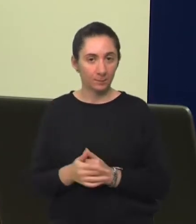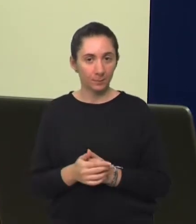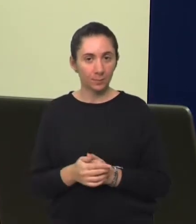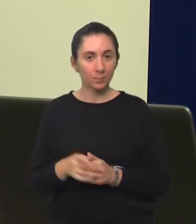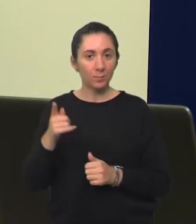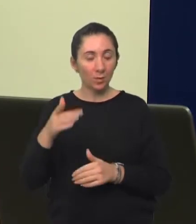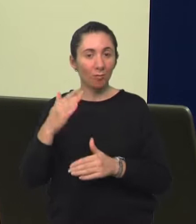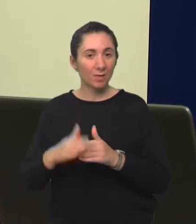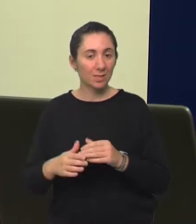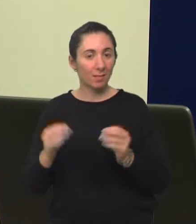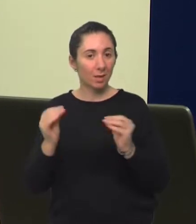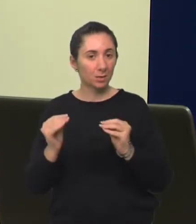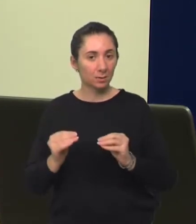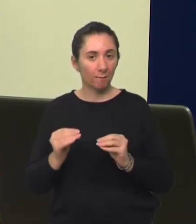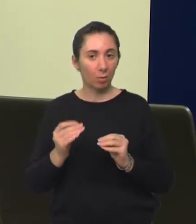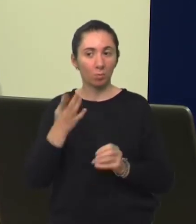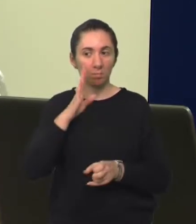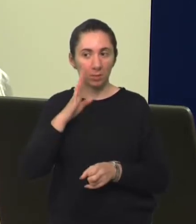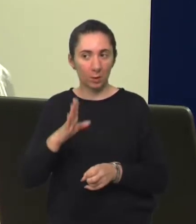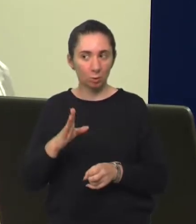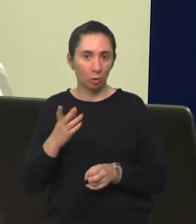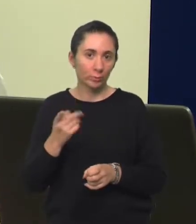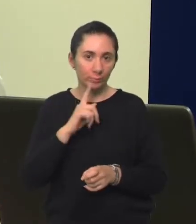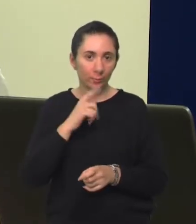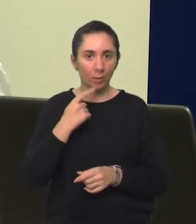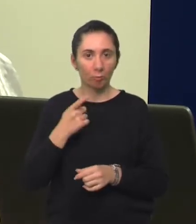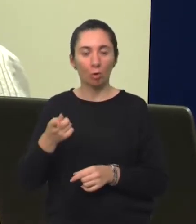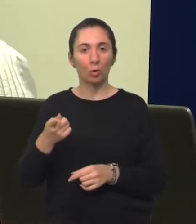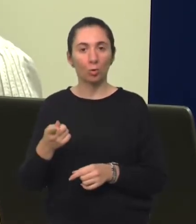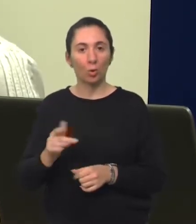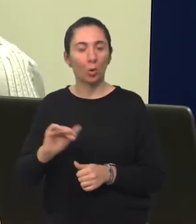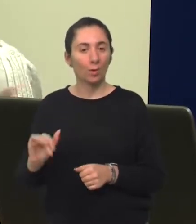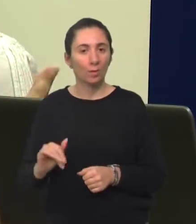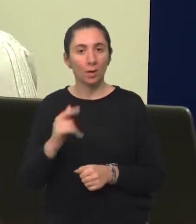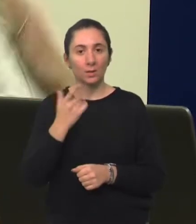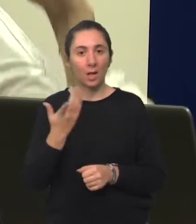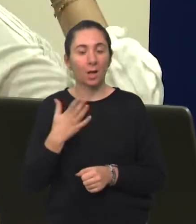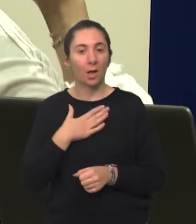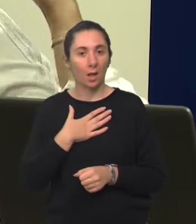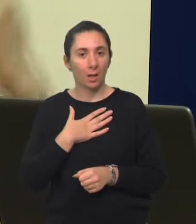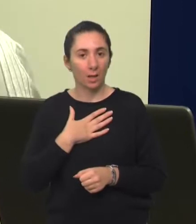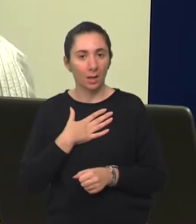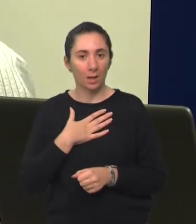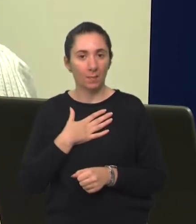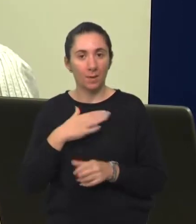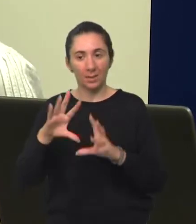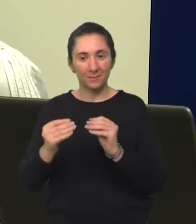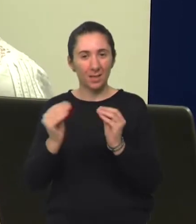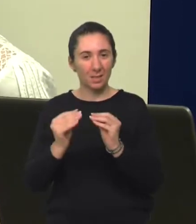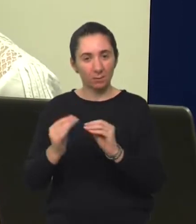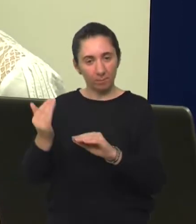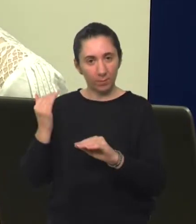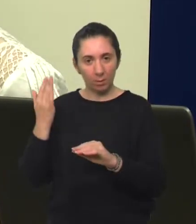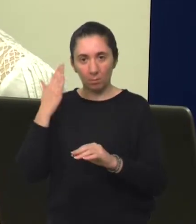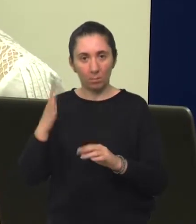ova zadnja sastavnica koja se, nažalost, premalo govori, a to je zapravo djeca koja, kada imaju uredne svoje prethodne sastavnice,